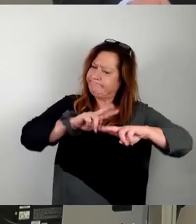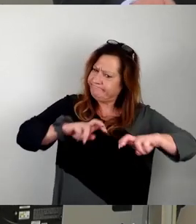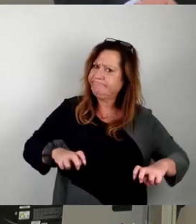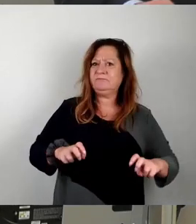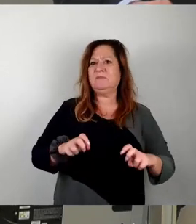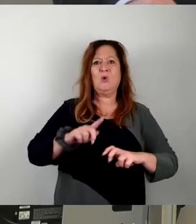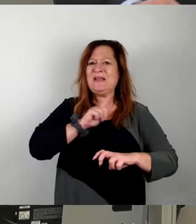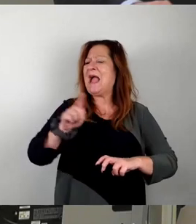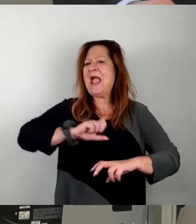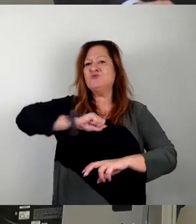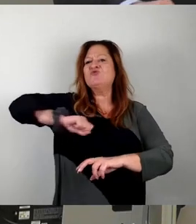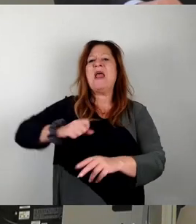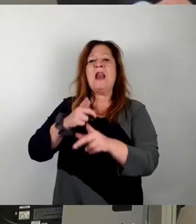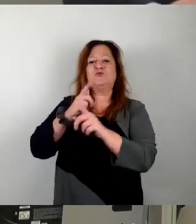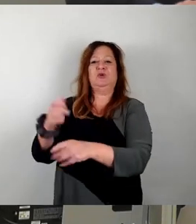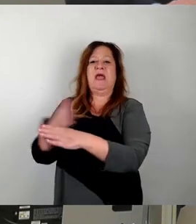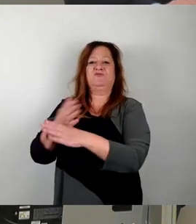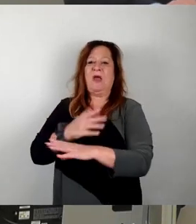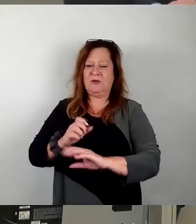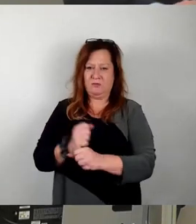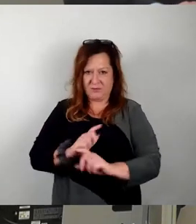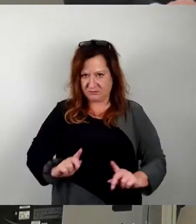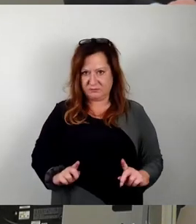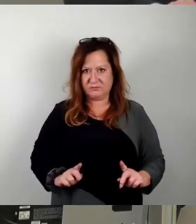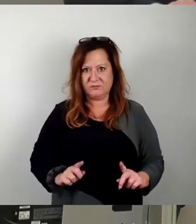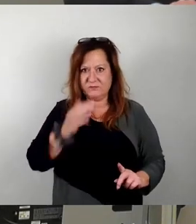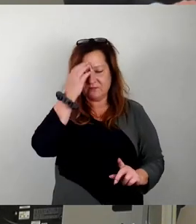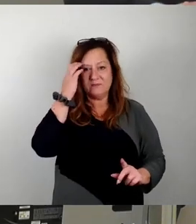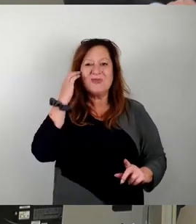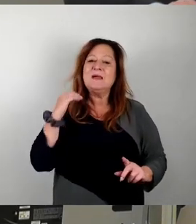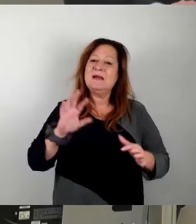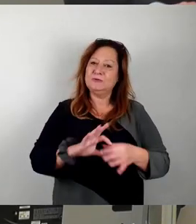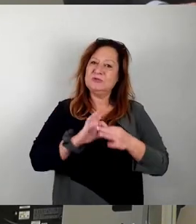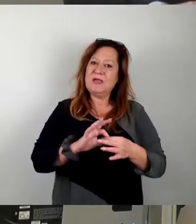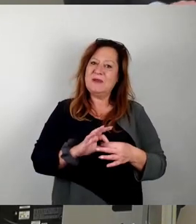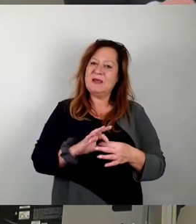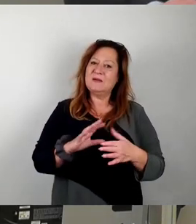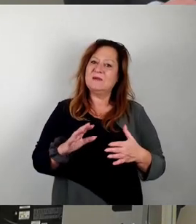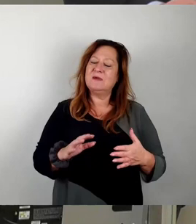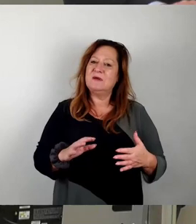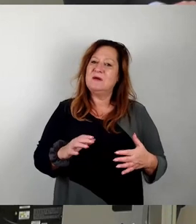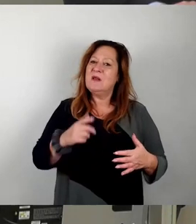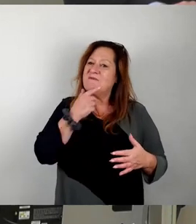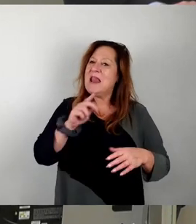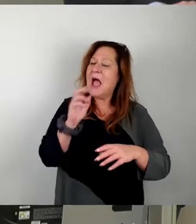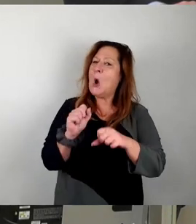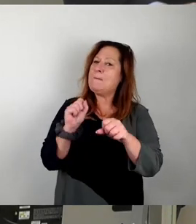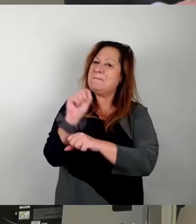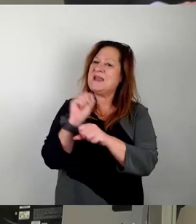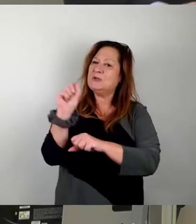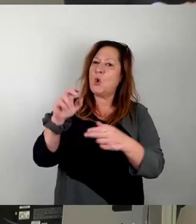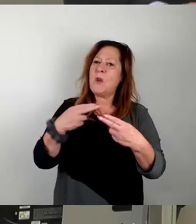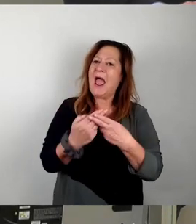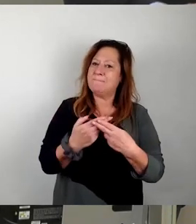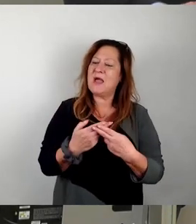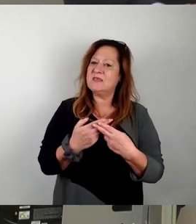Folgen man zum Zeitpunkt des Beschlusses noch gar nicht absehen kann. In diesem Zusammenhang müssen wir natürlich auch die Petition anpassen. Deswegen haben